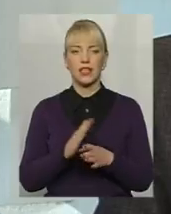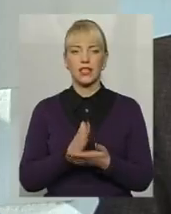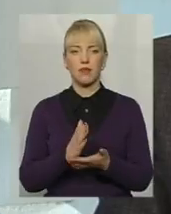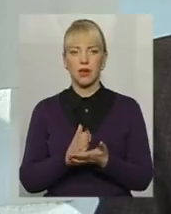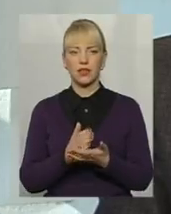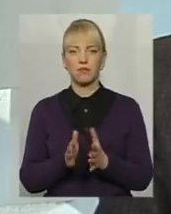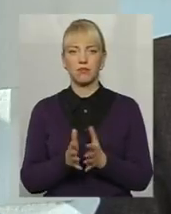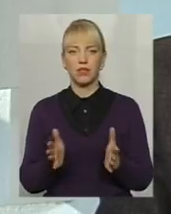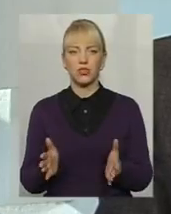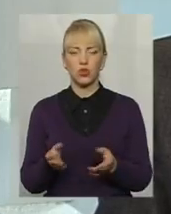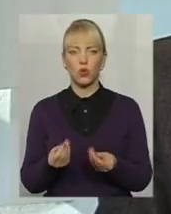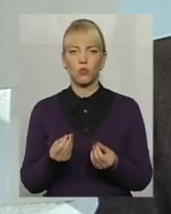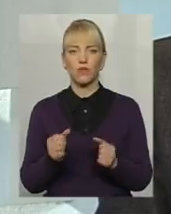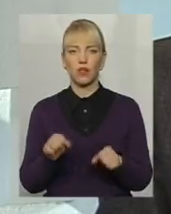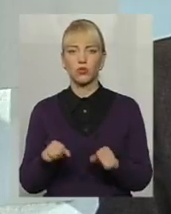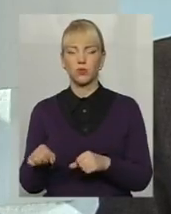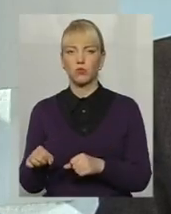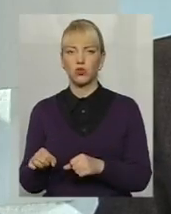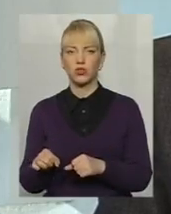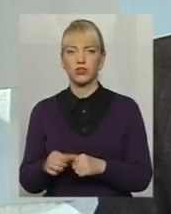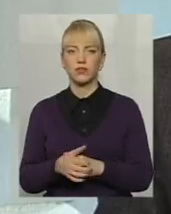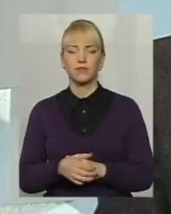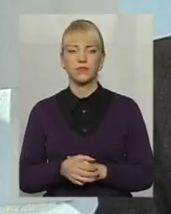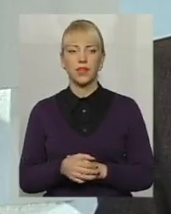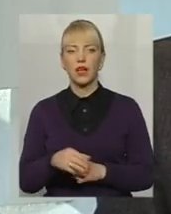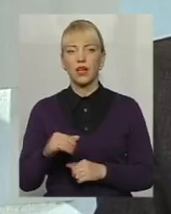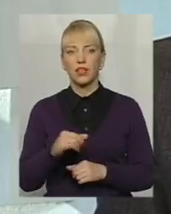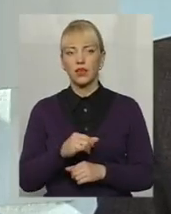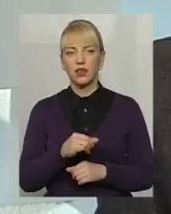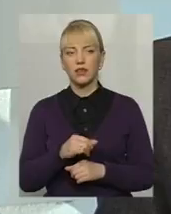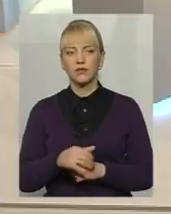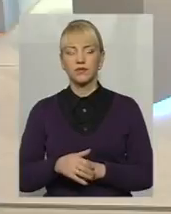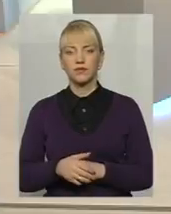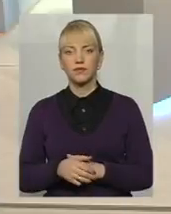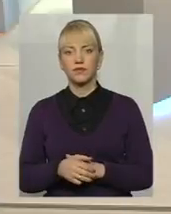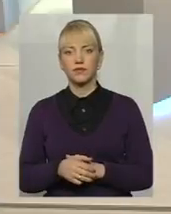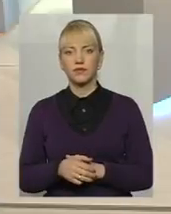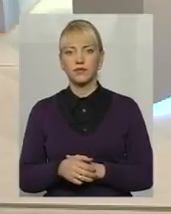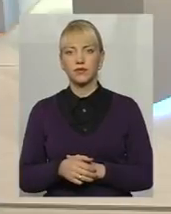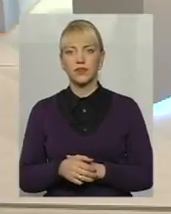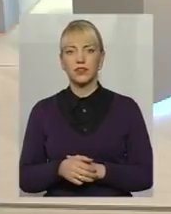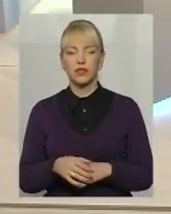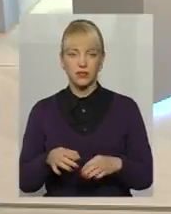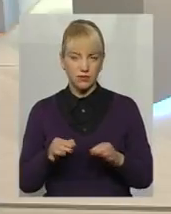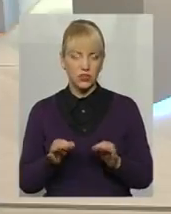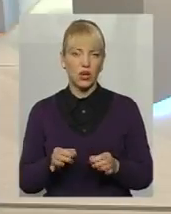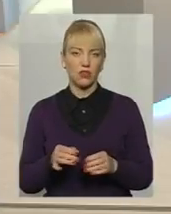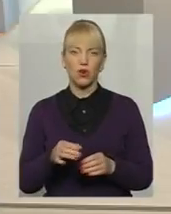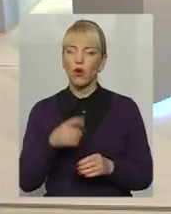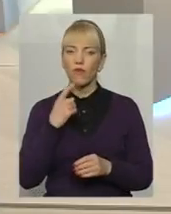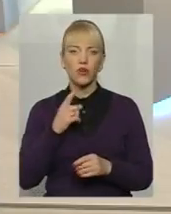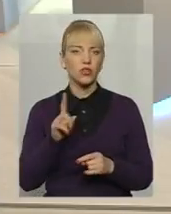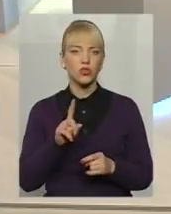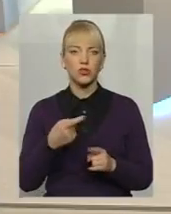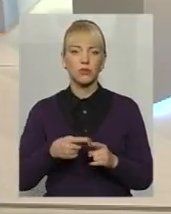більшу купівельну спроможність. І, звичайно, говорити однозначно, що це